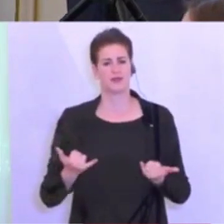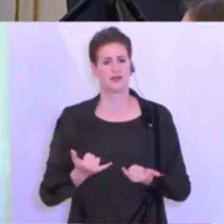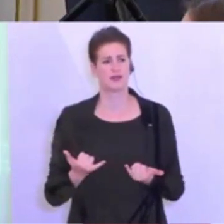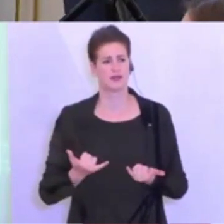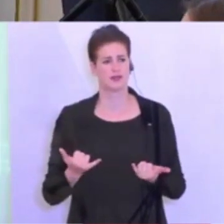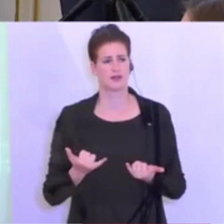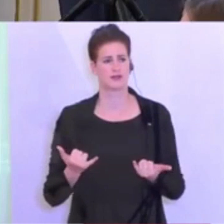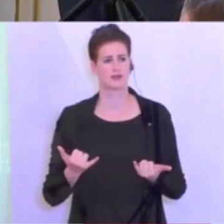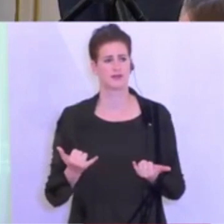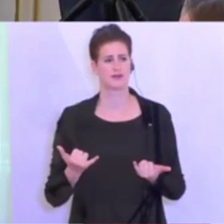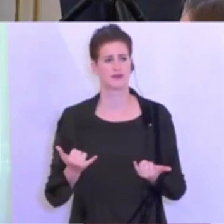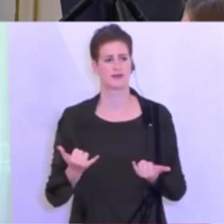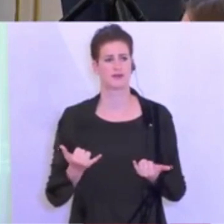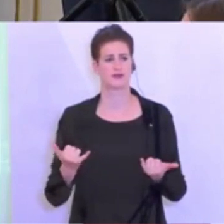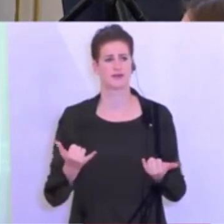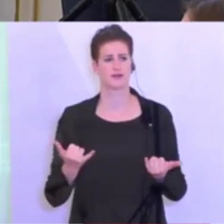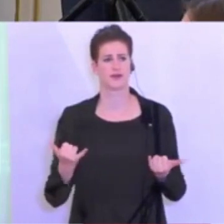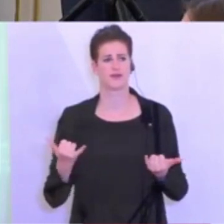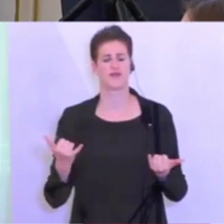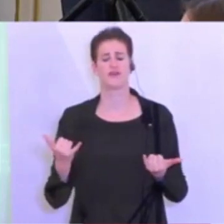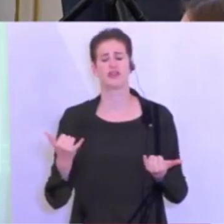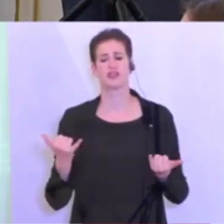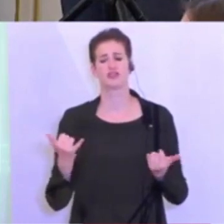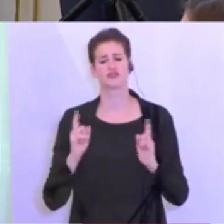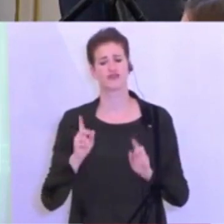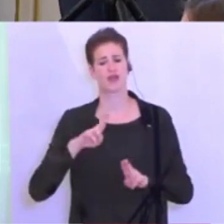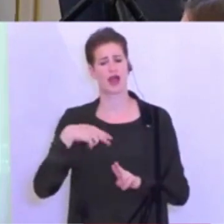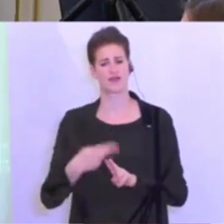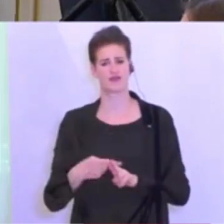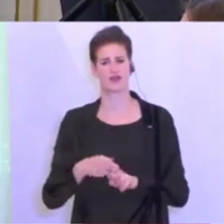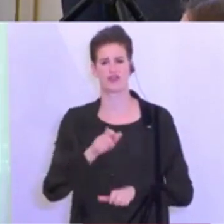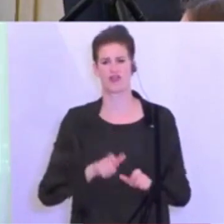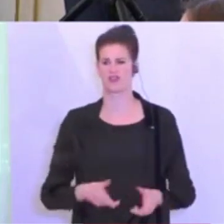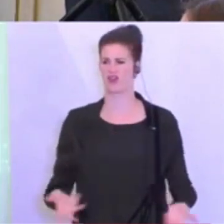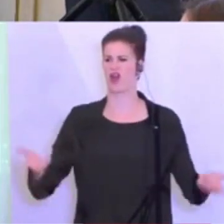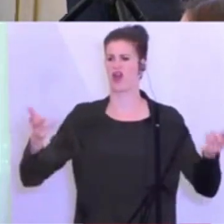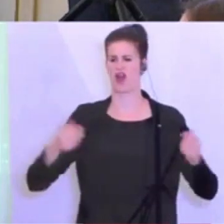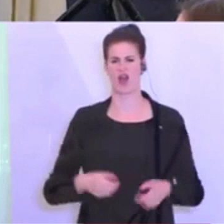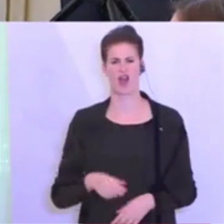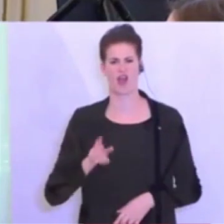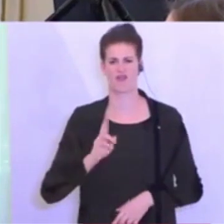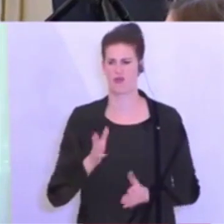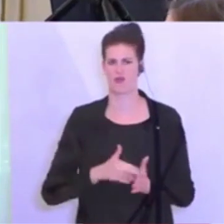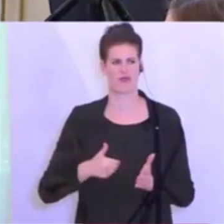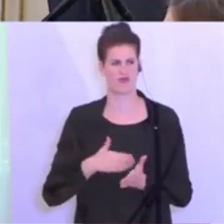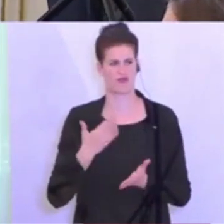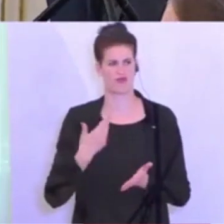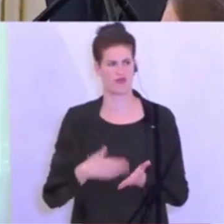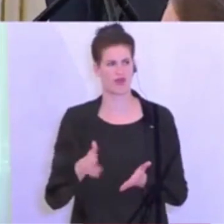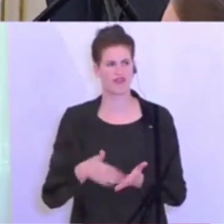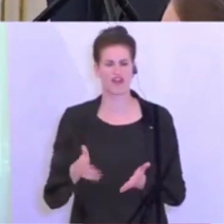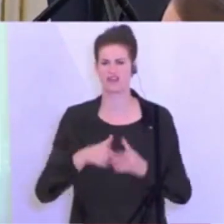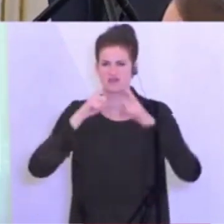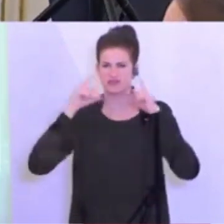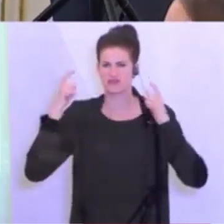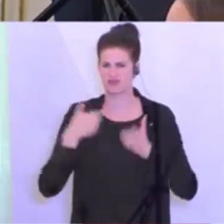jetzt darauf verzichten können, hätten wir es gleich lassen können? Also, zur Frage des Mund-Nasen-Schutzes. Ich setze ihn gleich auf. Zweite